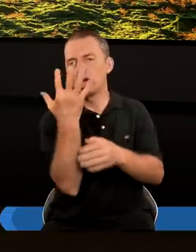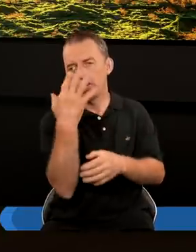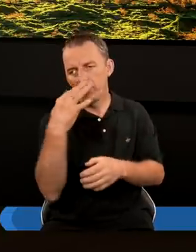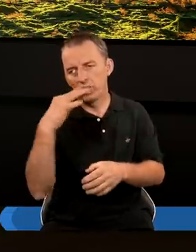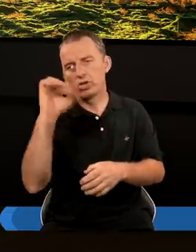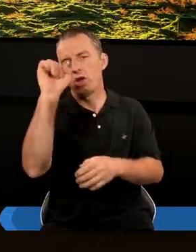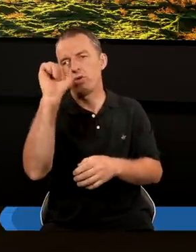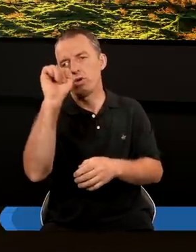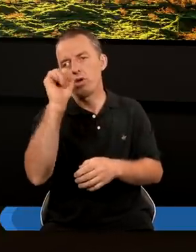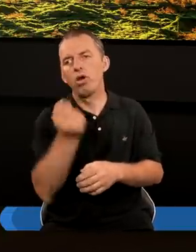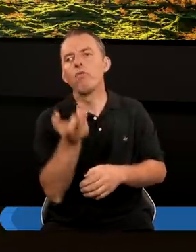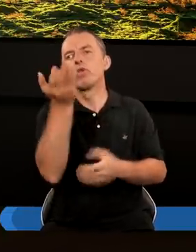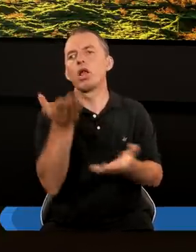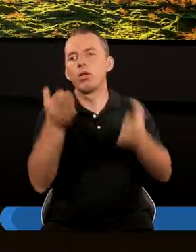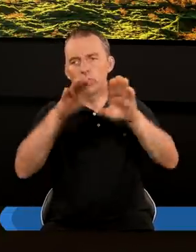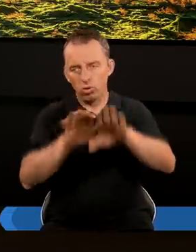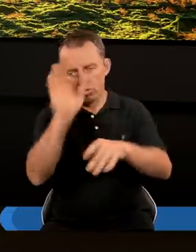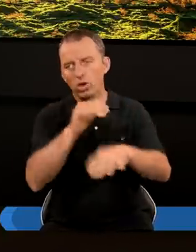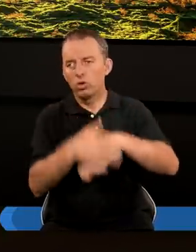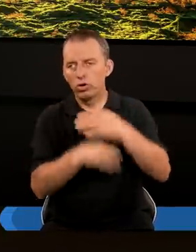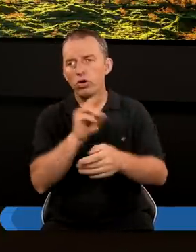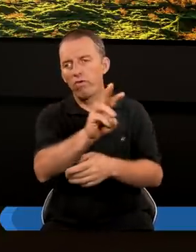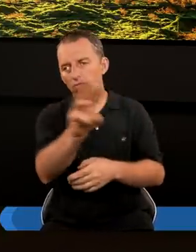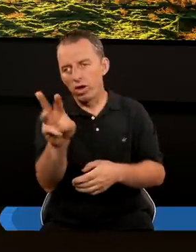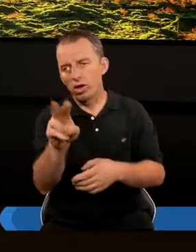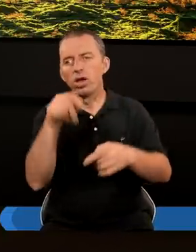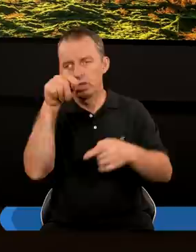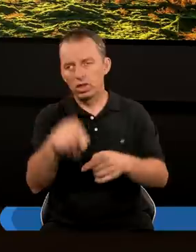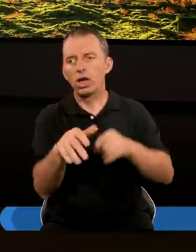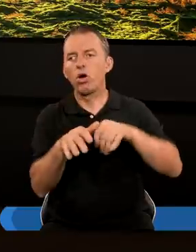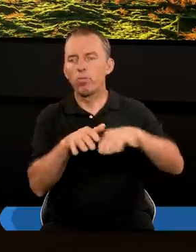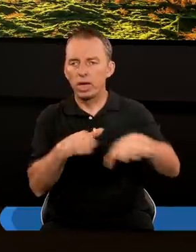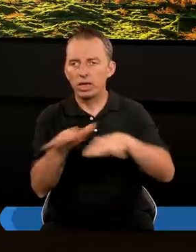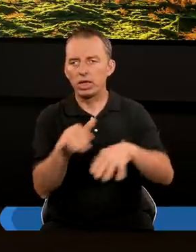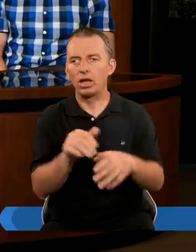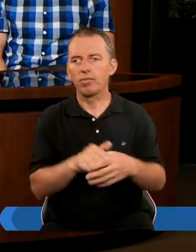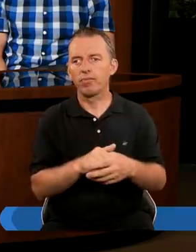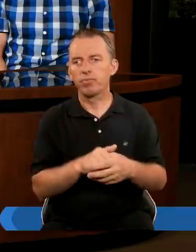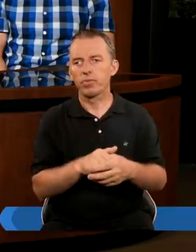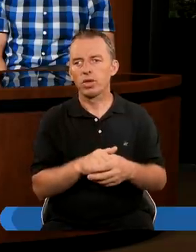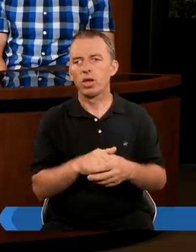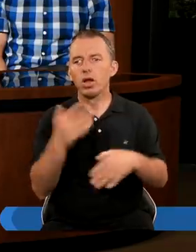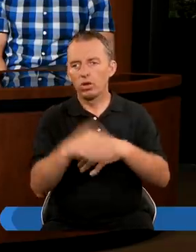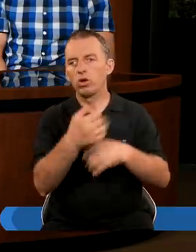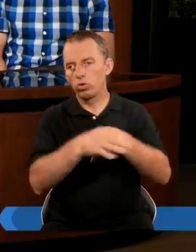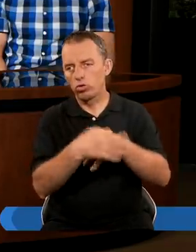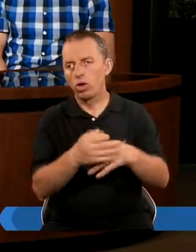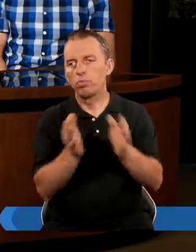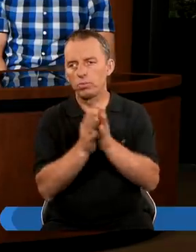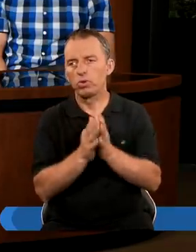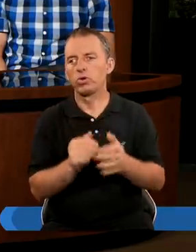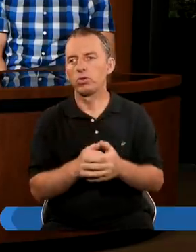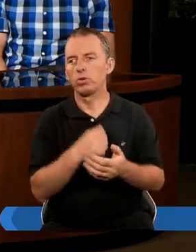zwyciężył I wielu błogosławień Bożych życzymy Wam Z tego miejsca Kończąc nasze studium